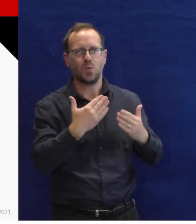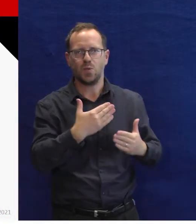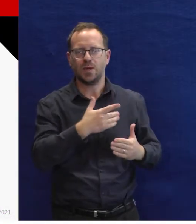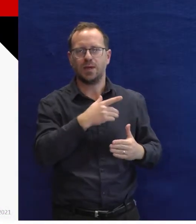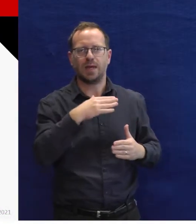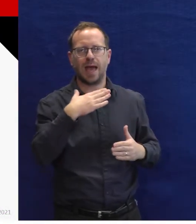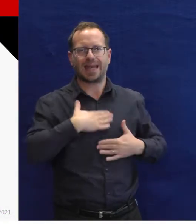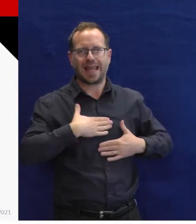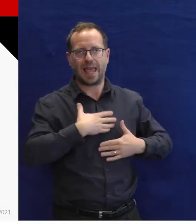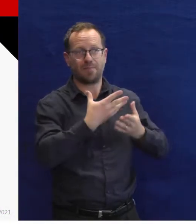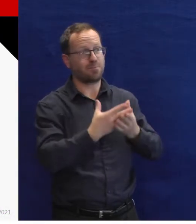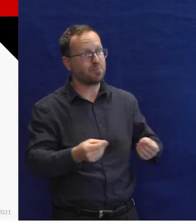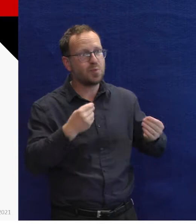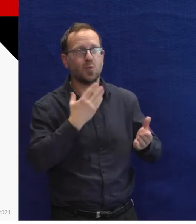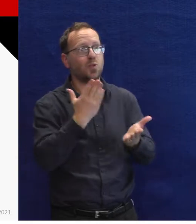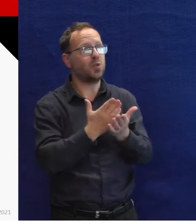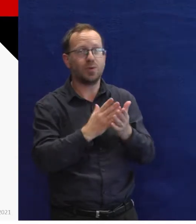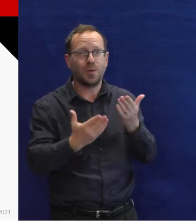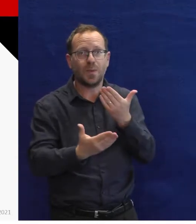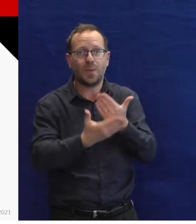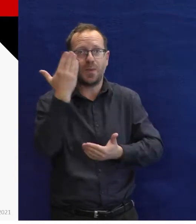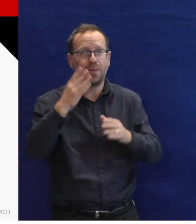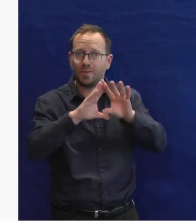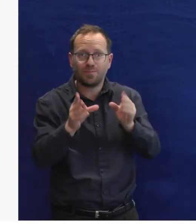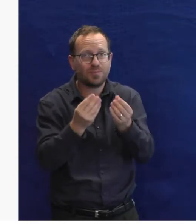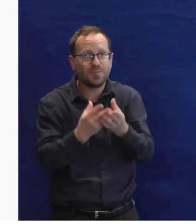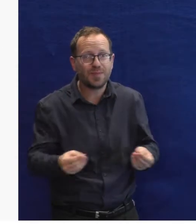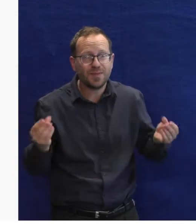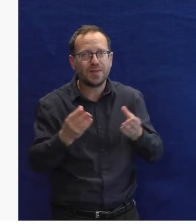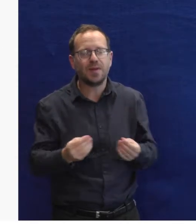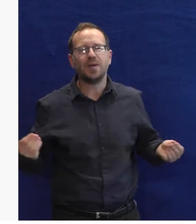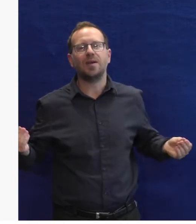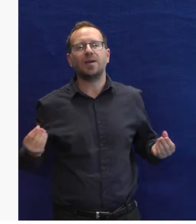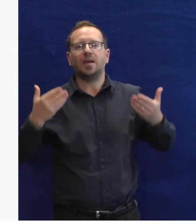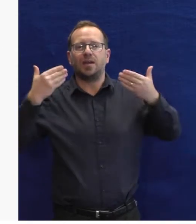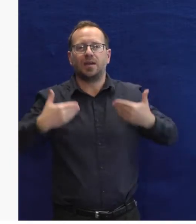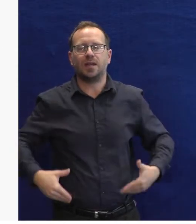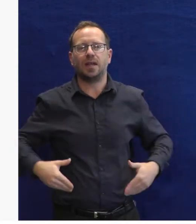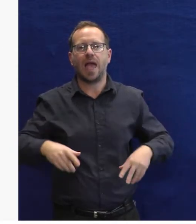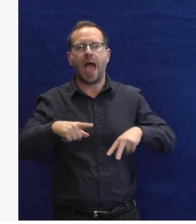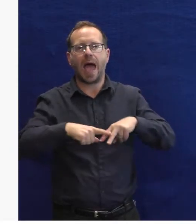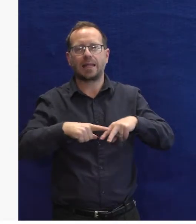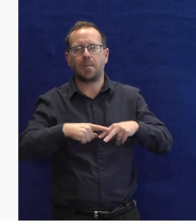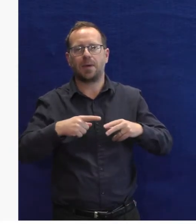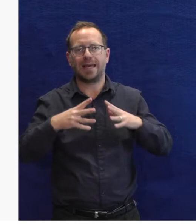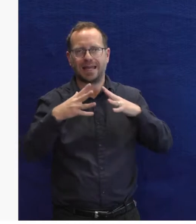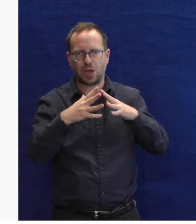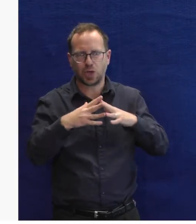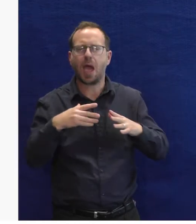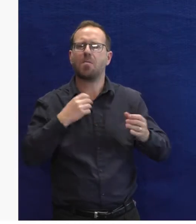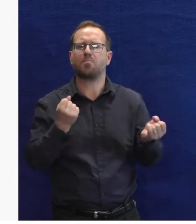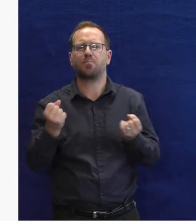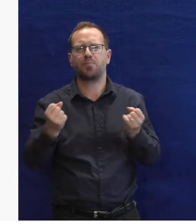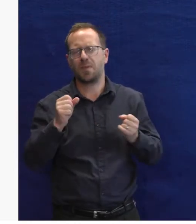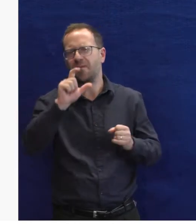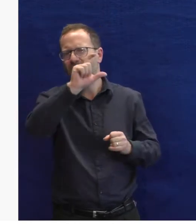Děkuji Radku za krásný úvod, spoustu věcí už tím pádem říkat nemusím, nebo si je nechám trošičku na později. Já myslím, že ani nemusím